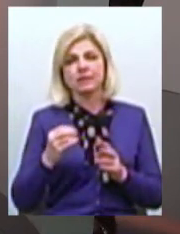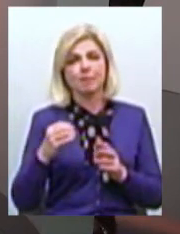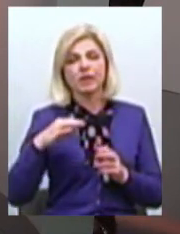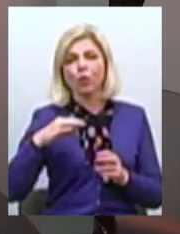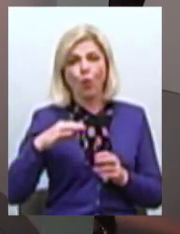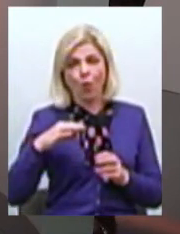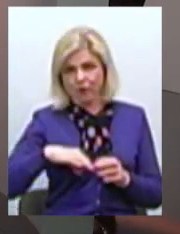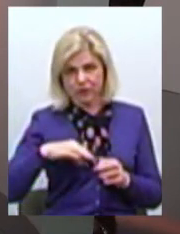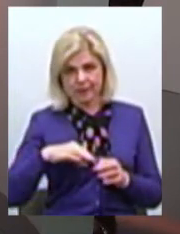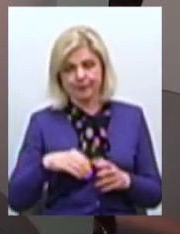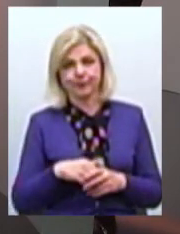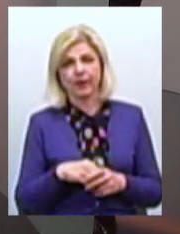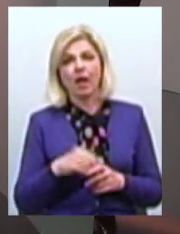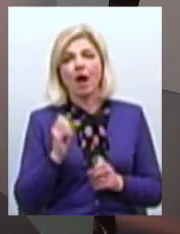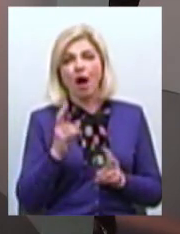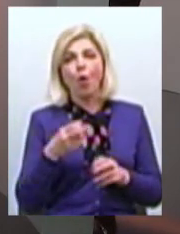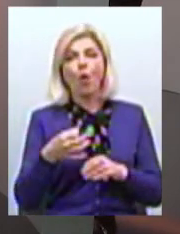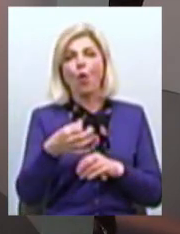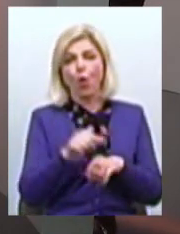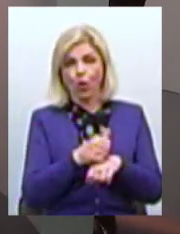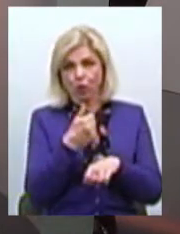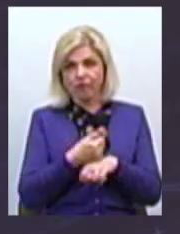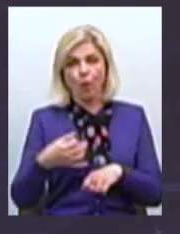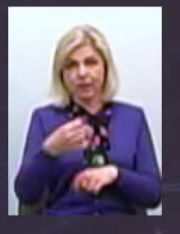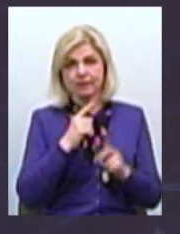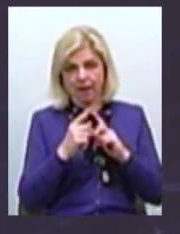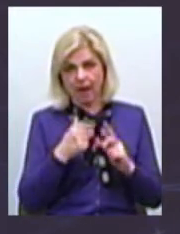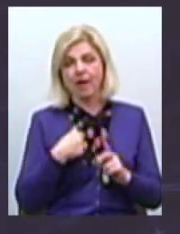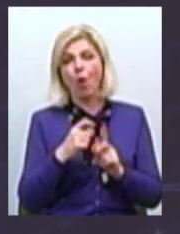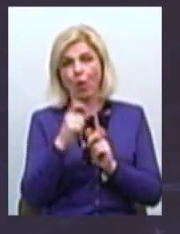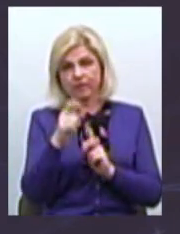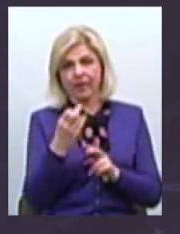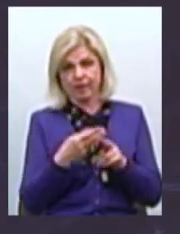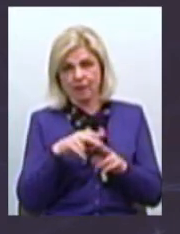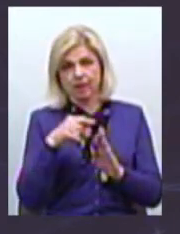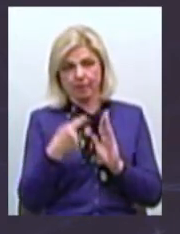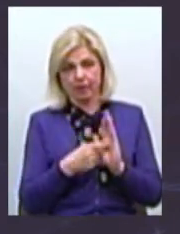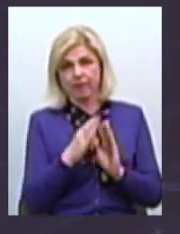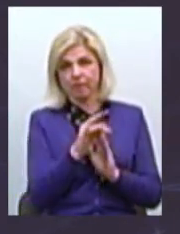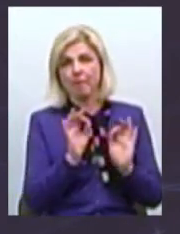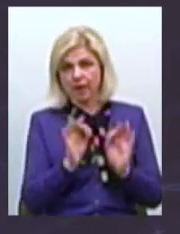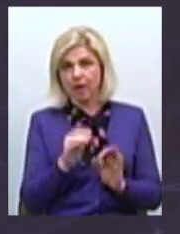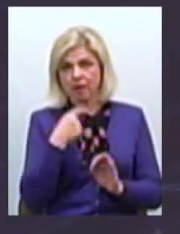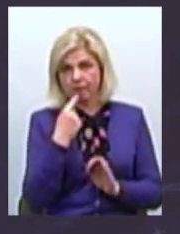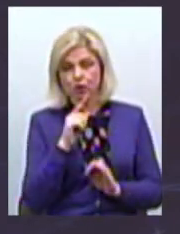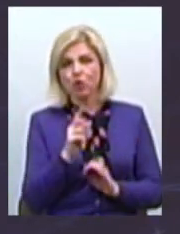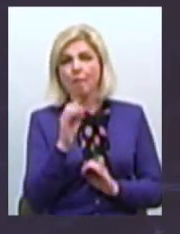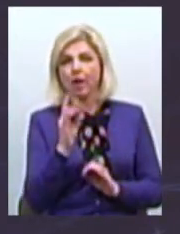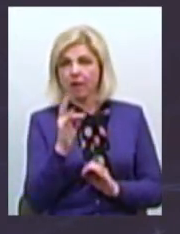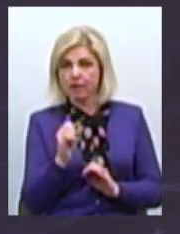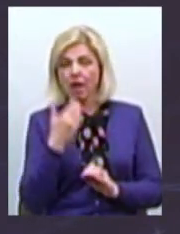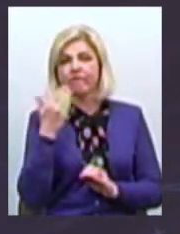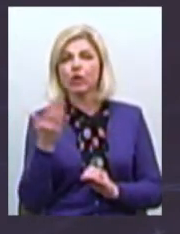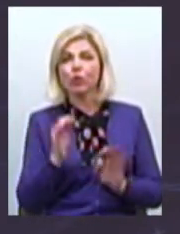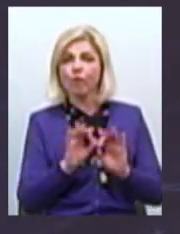як голова обласної ради я вам відповім на ці питання Але це ж таки більш професійне управління Потрібно, щоб Барна звітував про ці